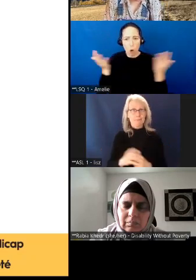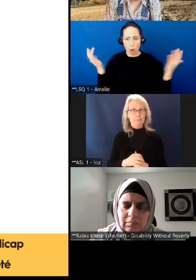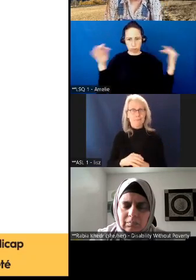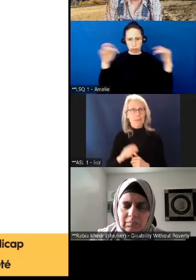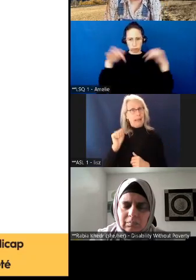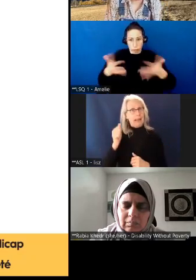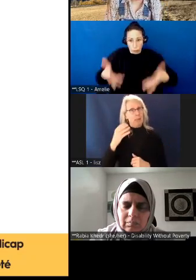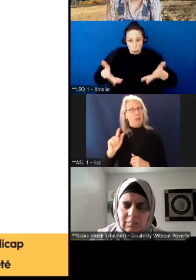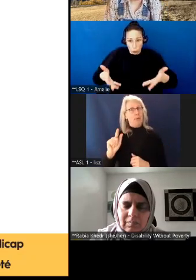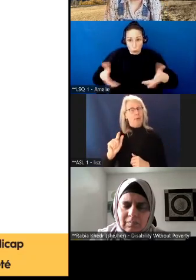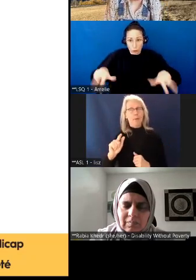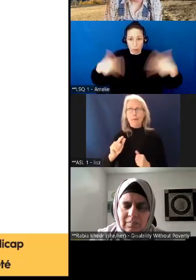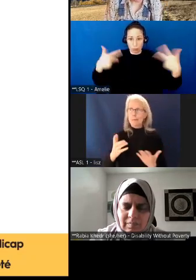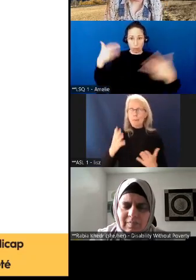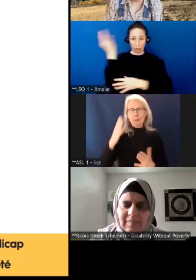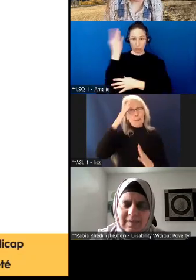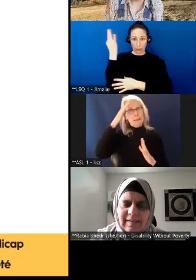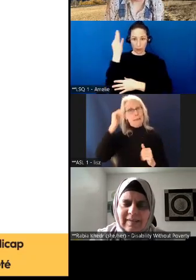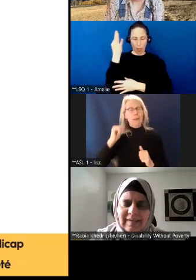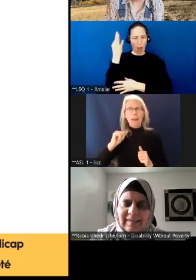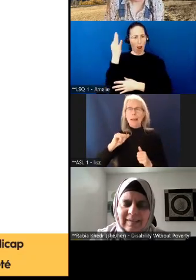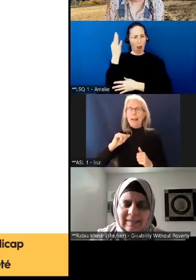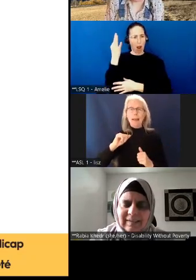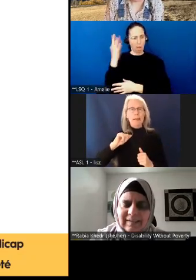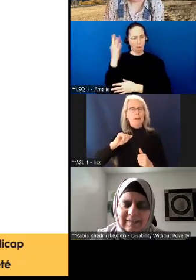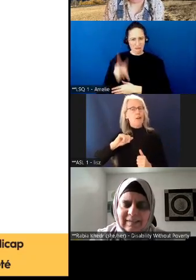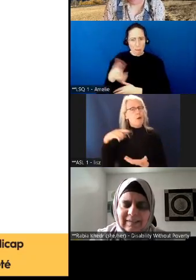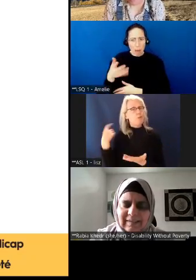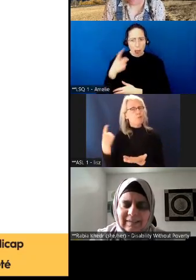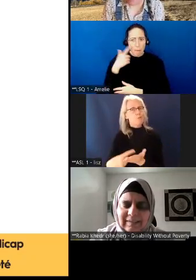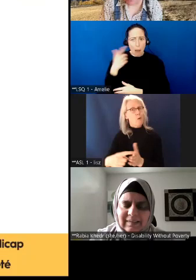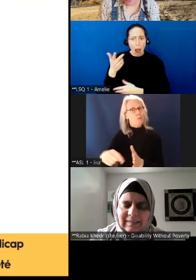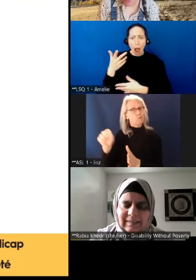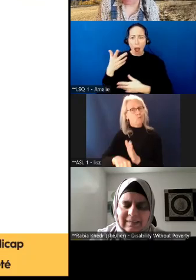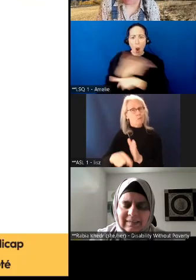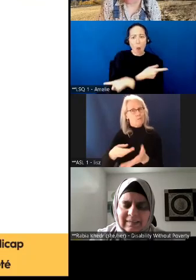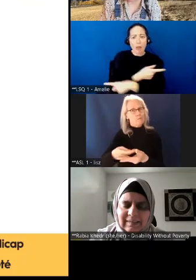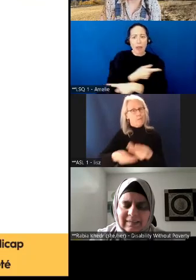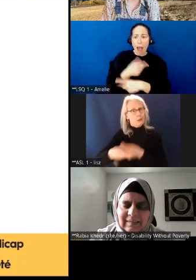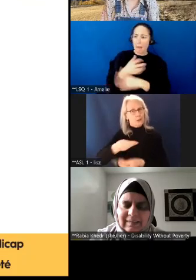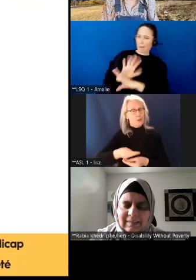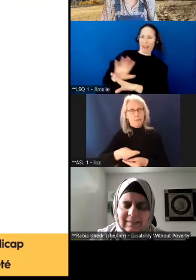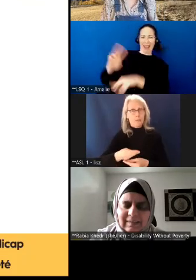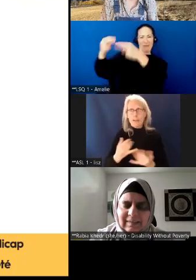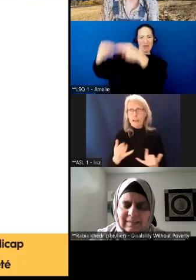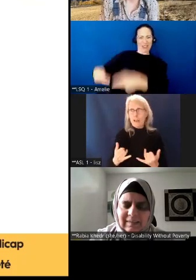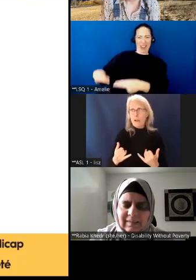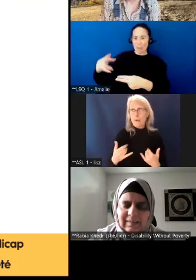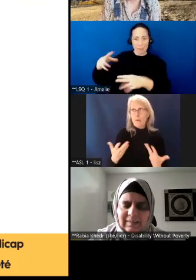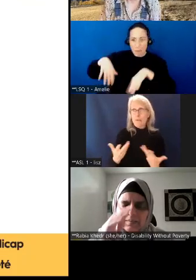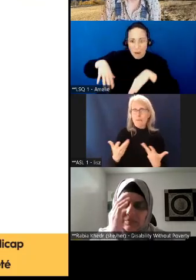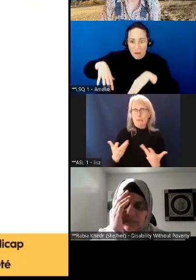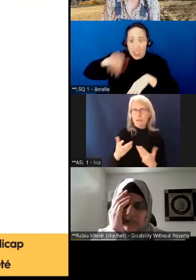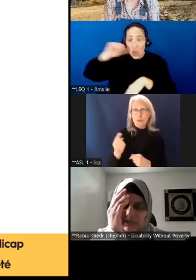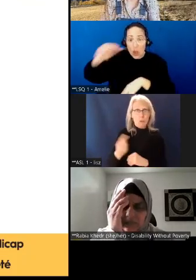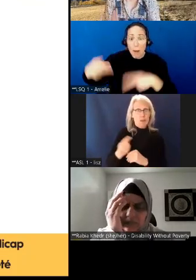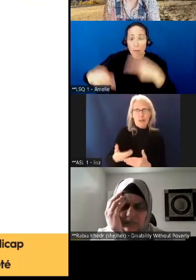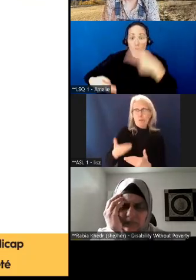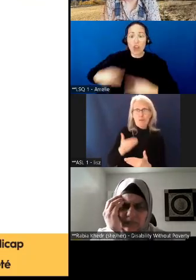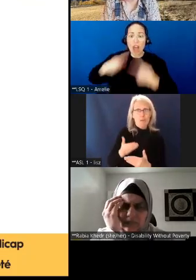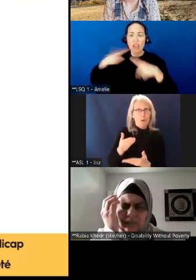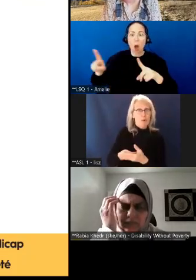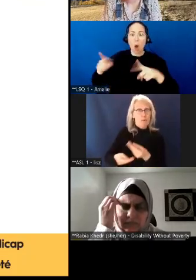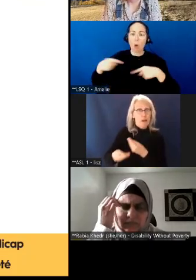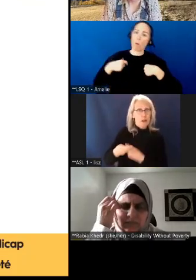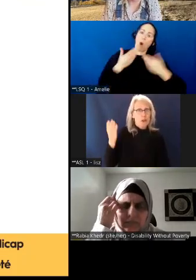ici et on s'attendait vraiment à faire le contraire. Et maintenant, pourquoi parlons-nous de nos résultats